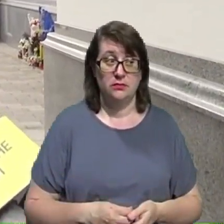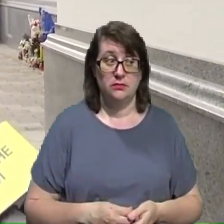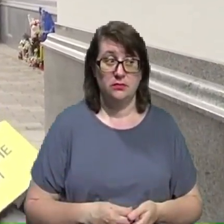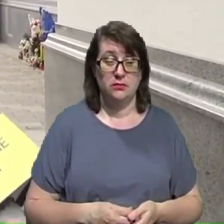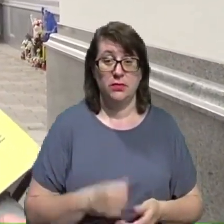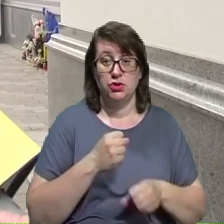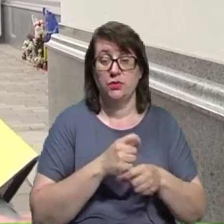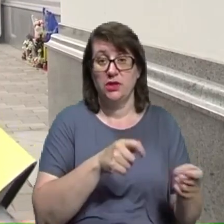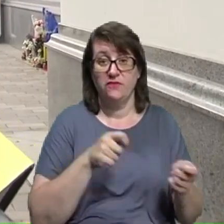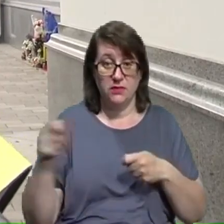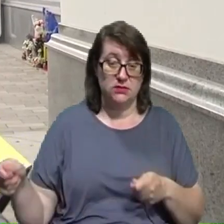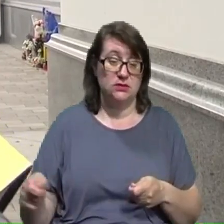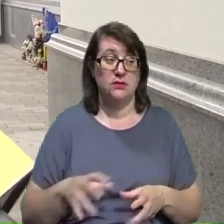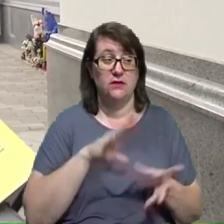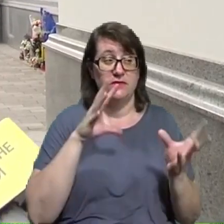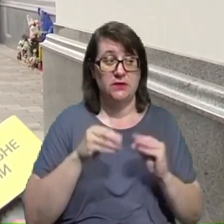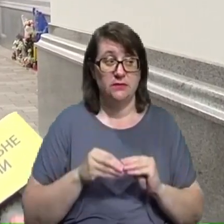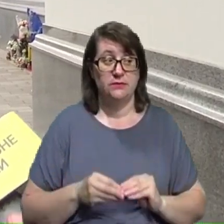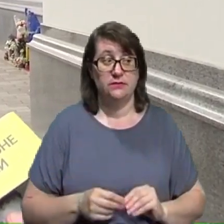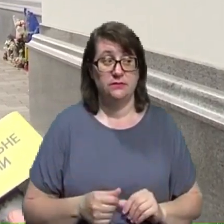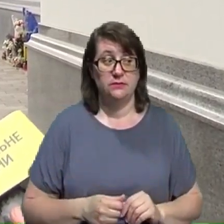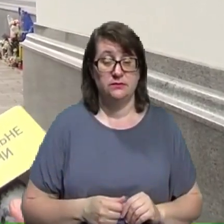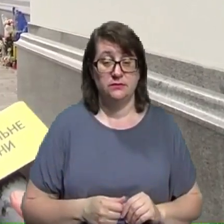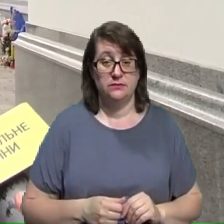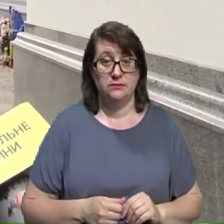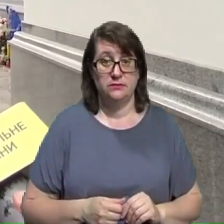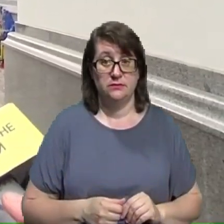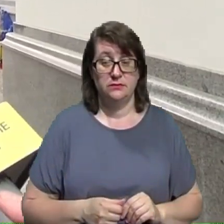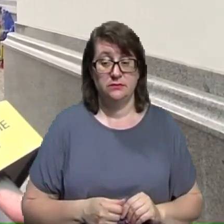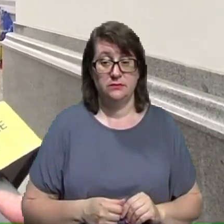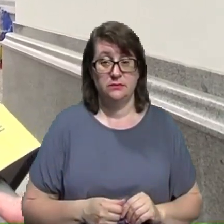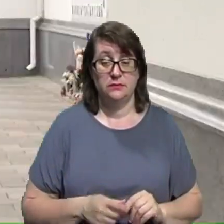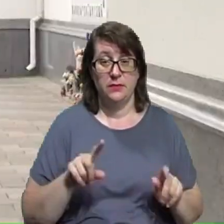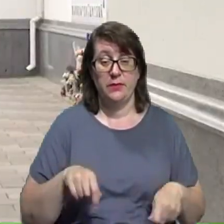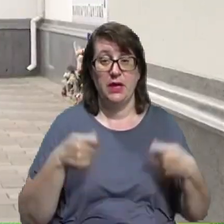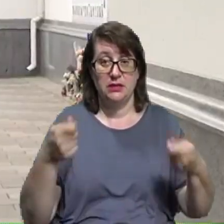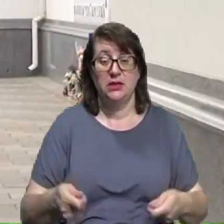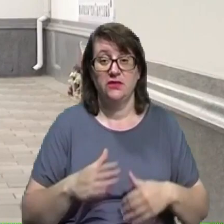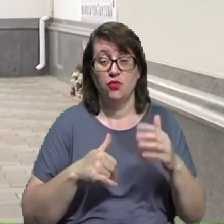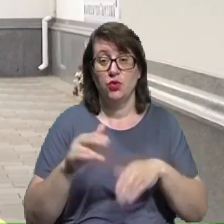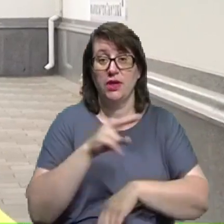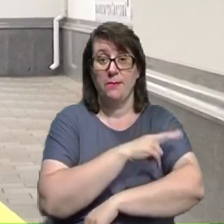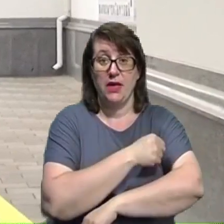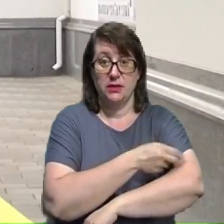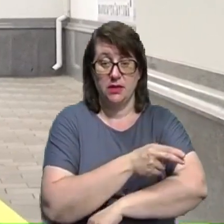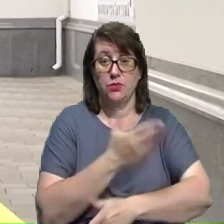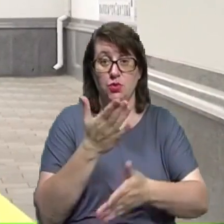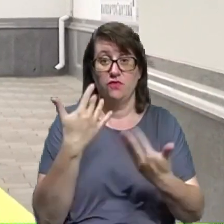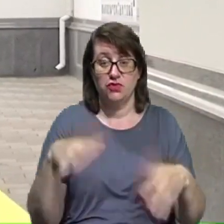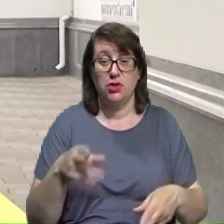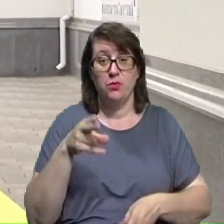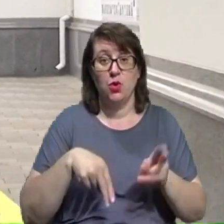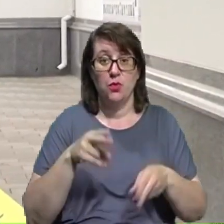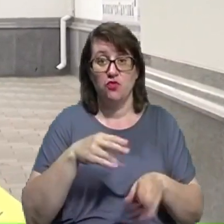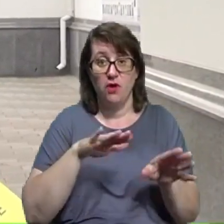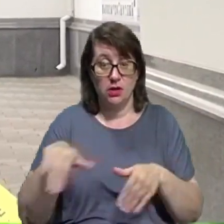переправили, передали в руки медикам, його вже прооперували. Він в